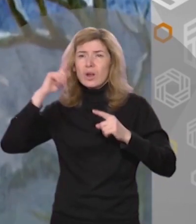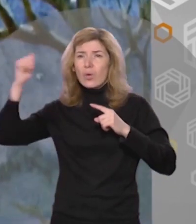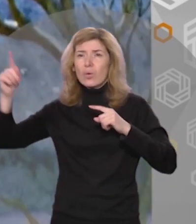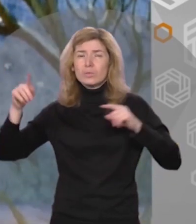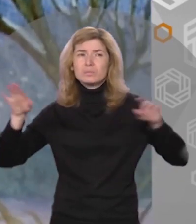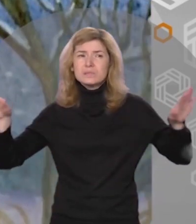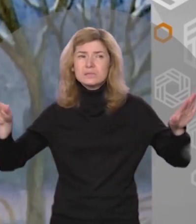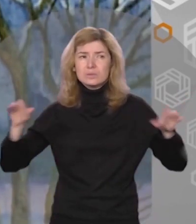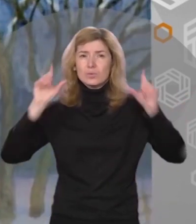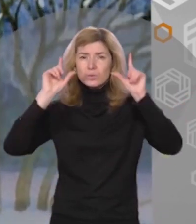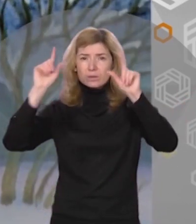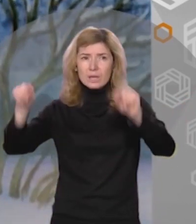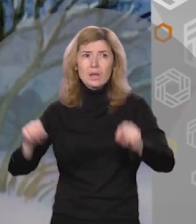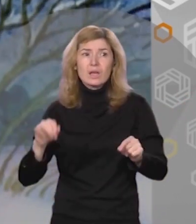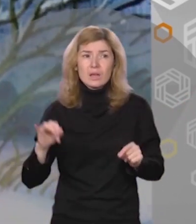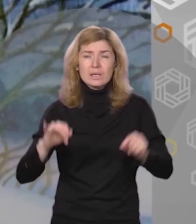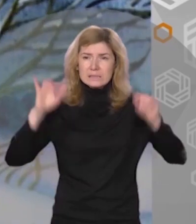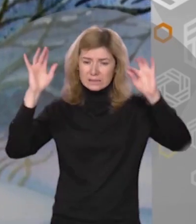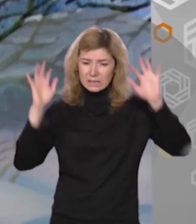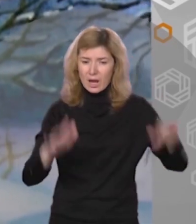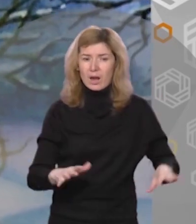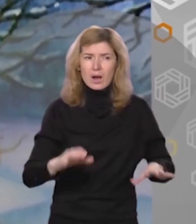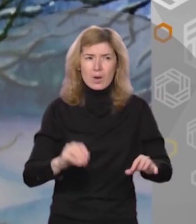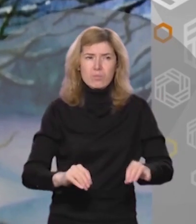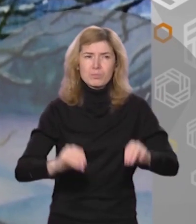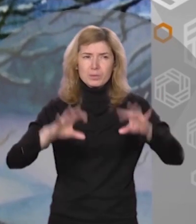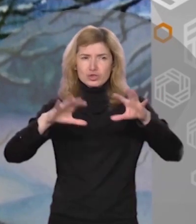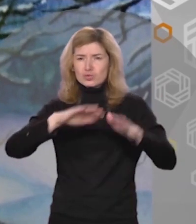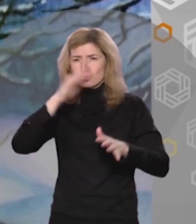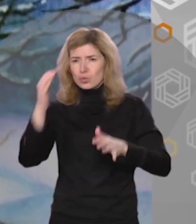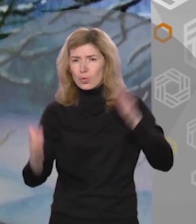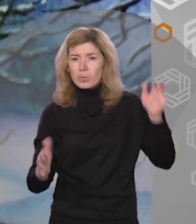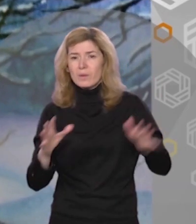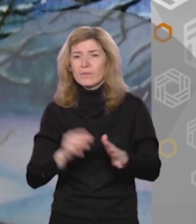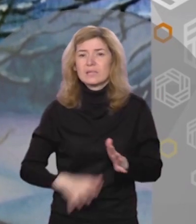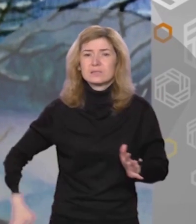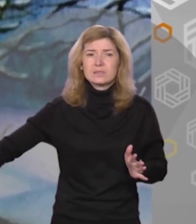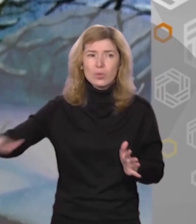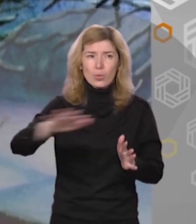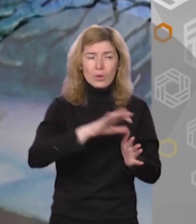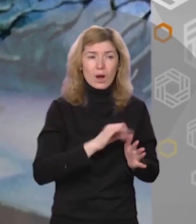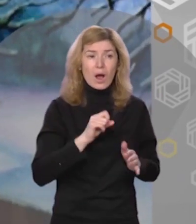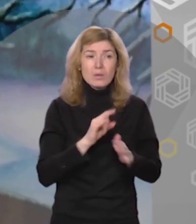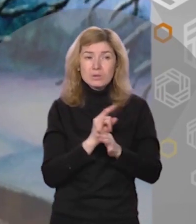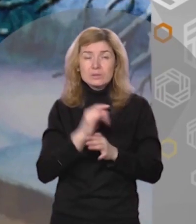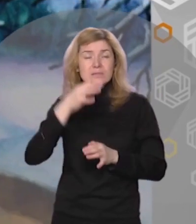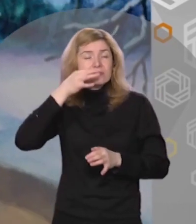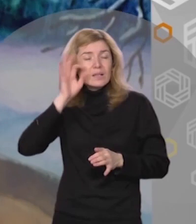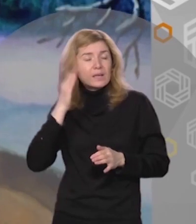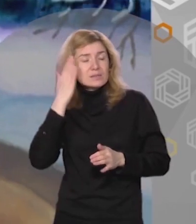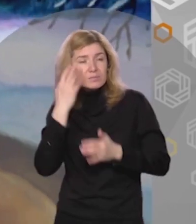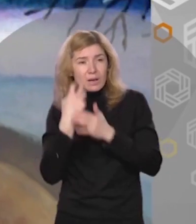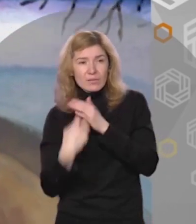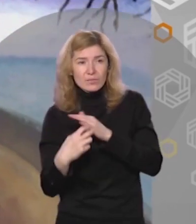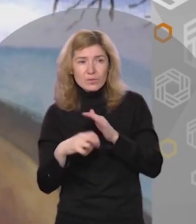на юг. Выпал снег, и пышные снежные сугробы покрыли весь луг. А мышонок сладко спал в